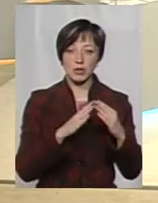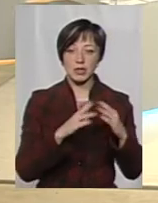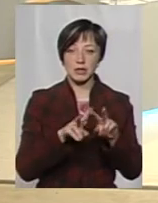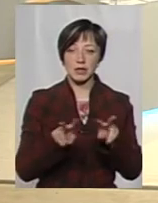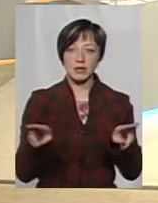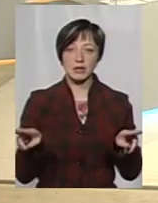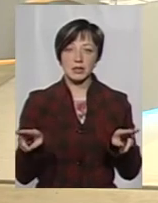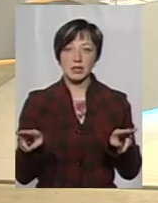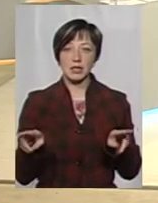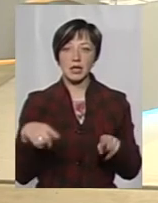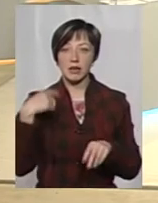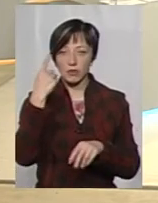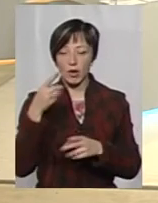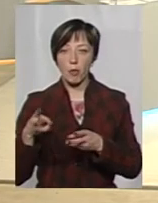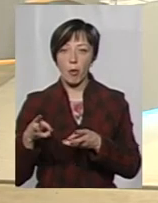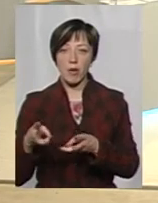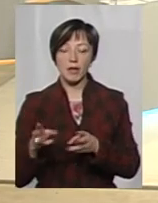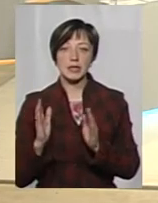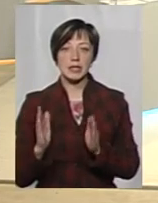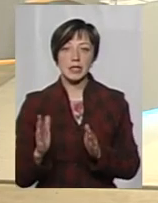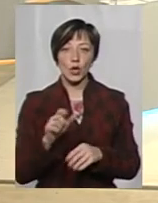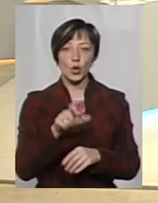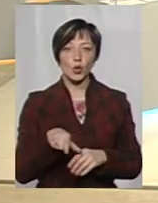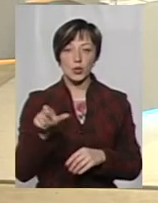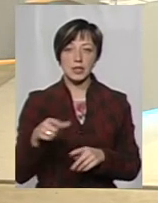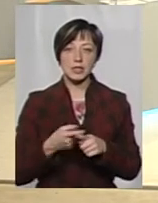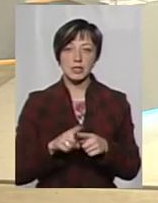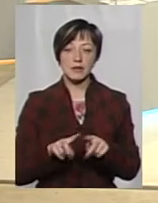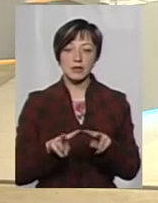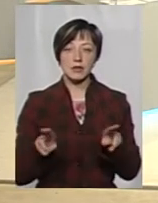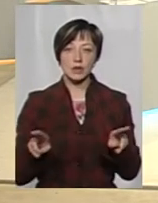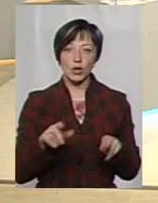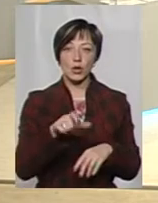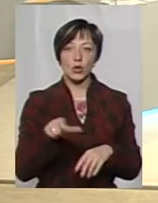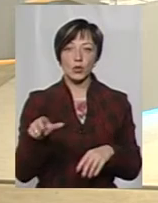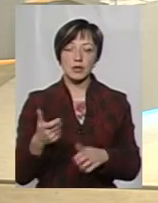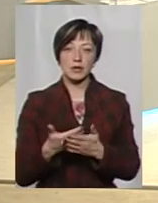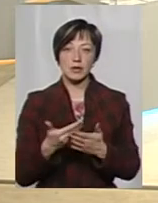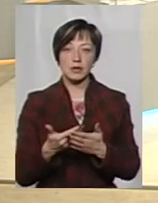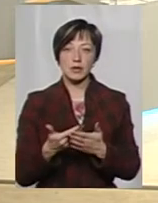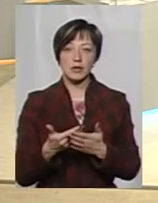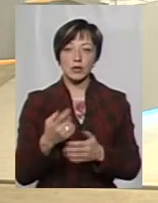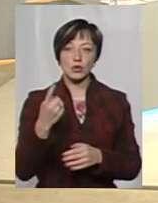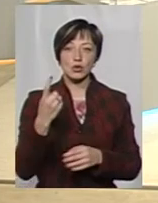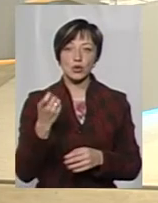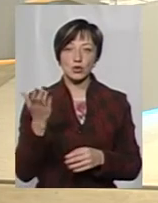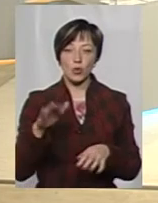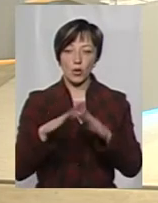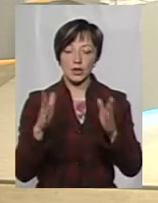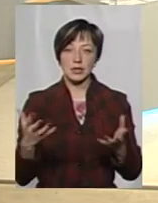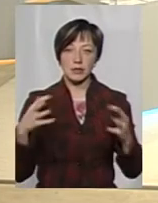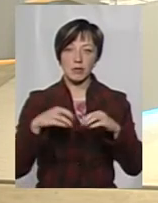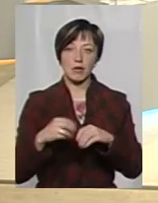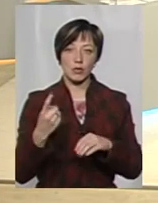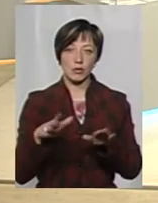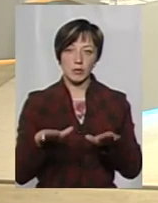самих будинків з індивідуальним опаленням. Тільки люди, це все рівно, що люди взяли би отих всіх 100 котлів і зібрали в одному